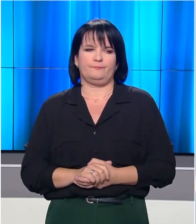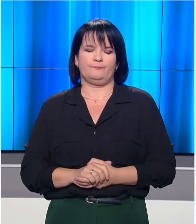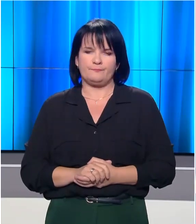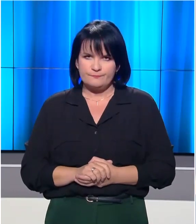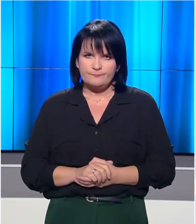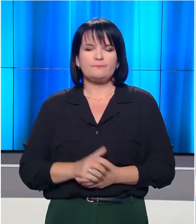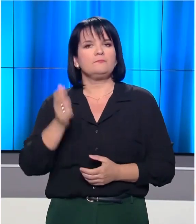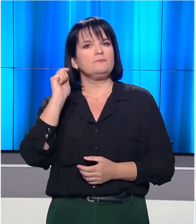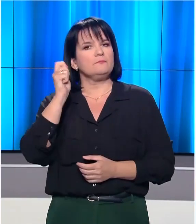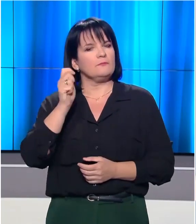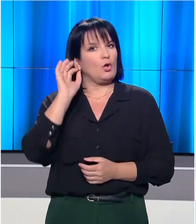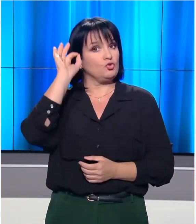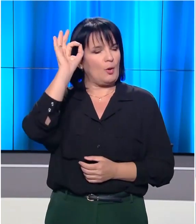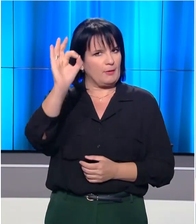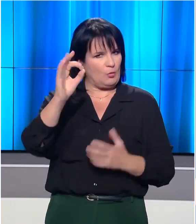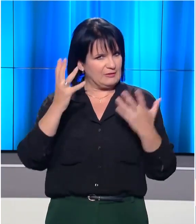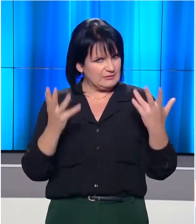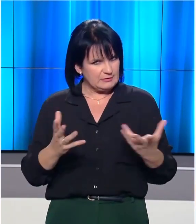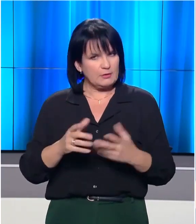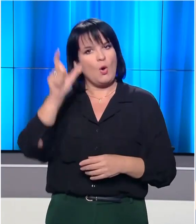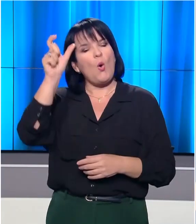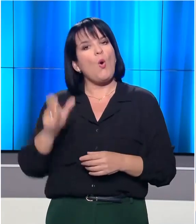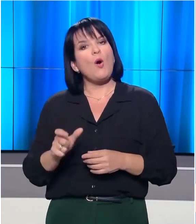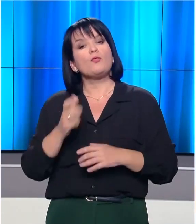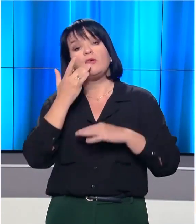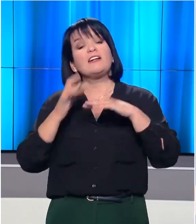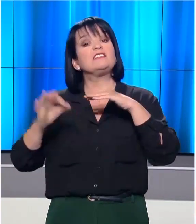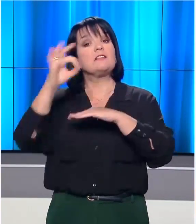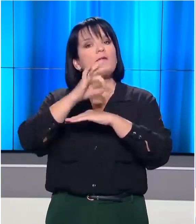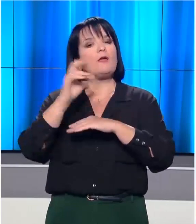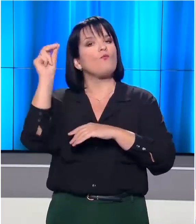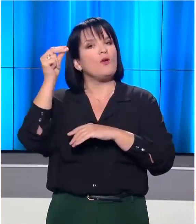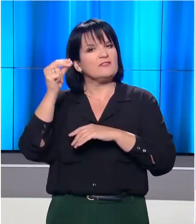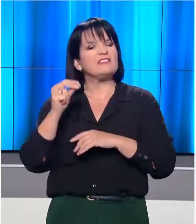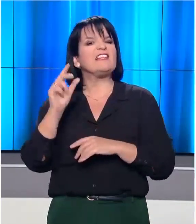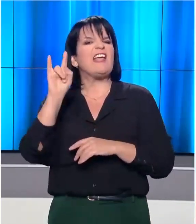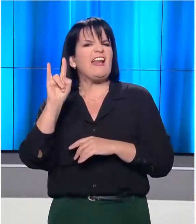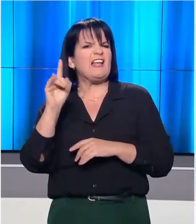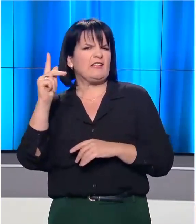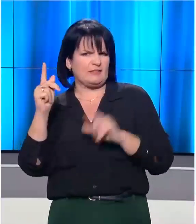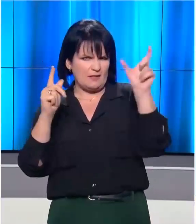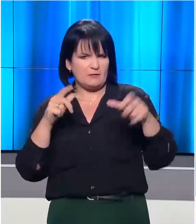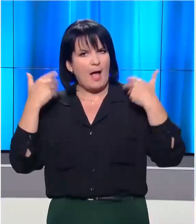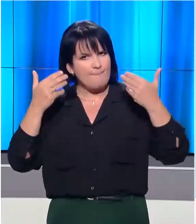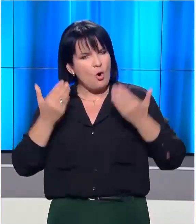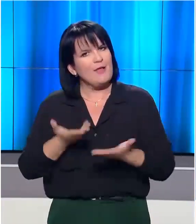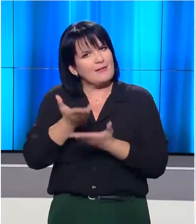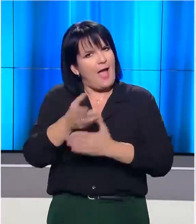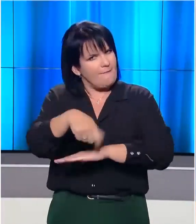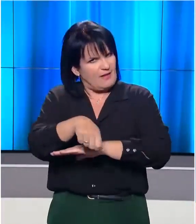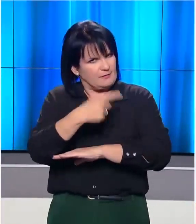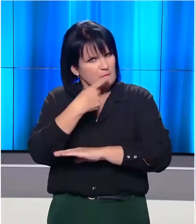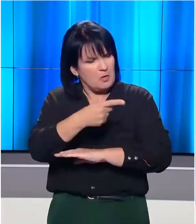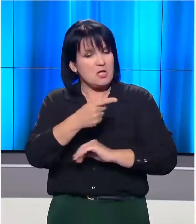Σε πολιτικές κοπιμότητες απέδωσε τη δίωξη των βουλευτών της Χρυσής Αυγής ο Ηλίας Κασιδιάρης κατά την απολογία του σήμερα στο